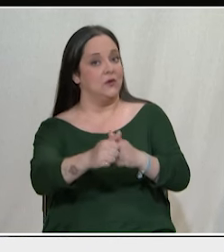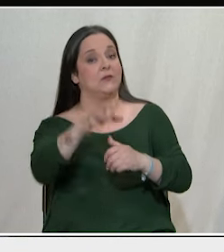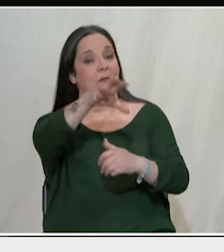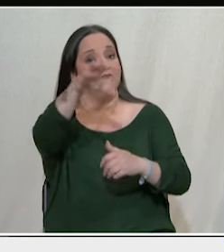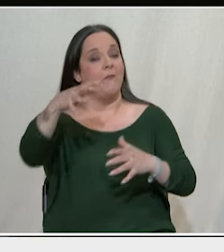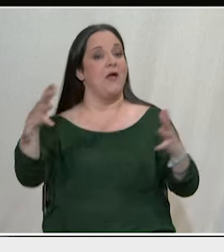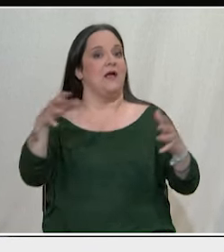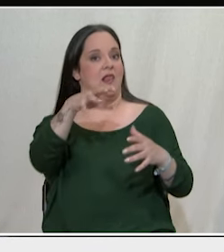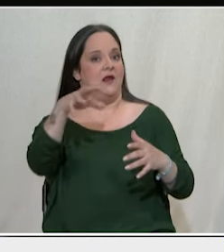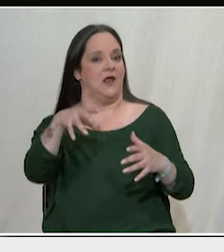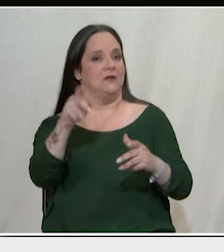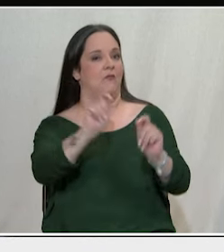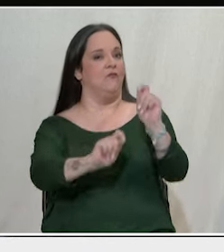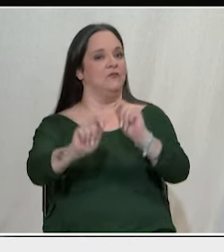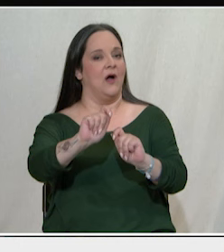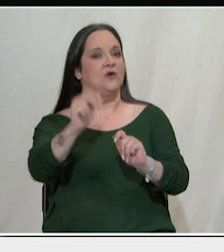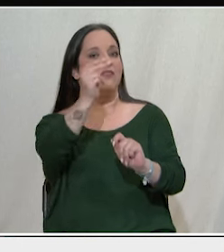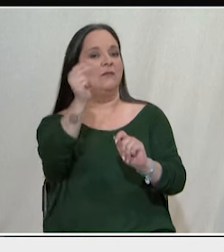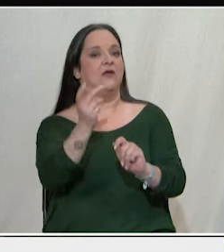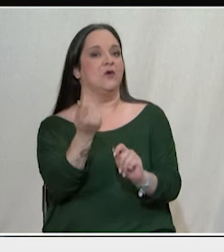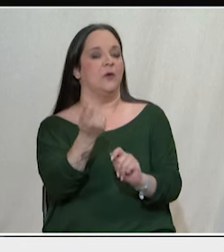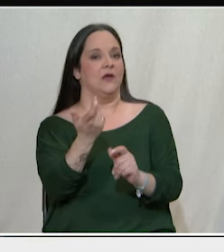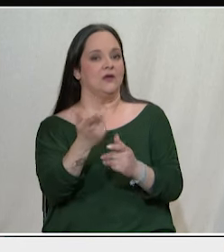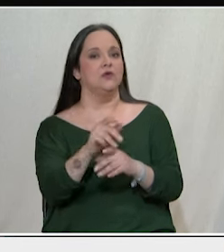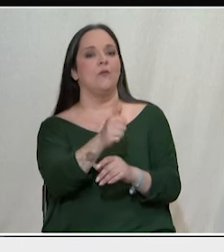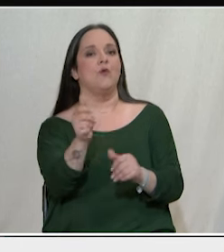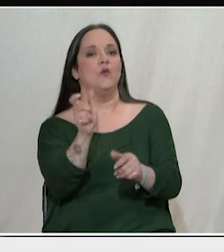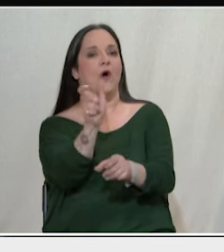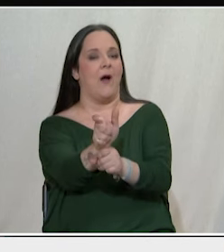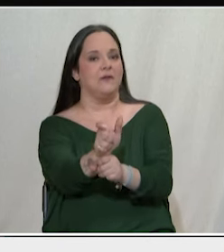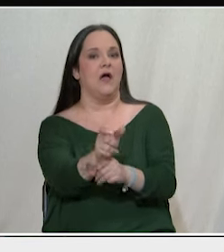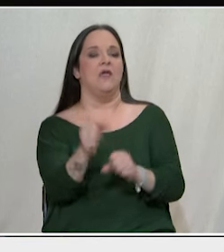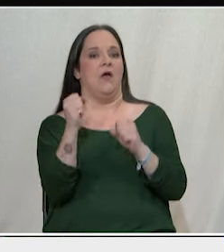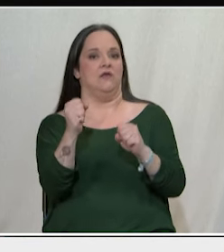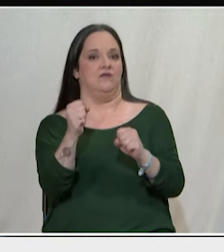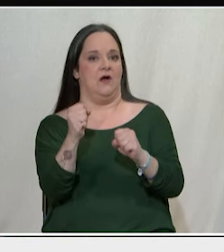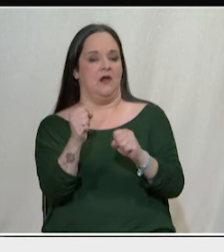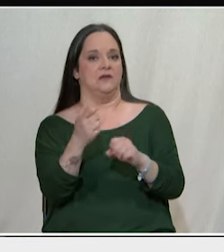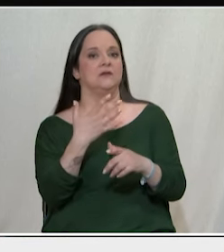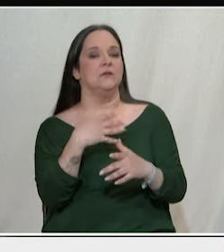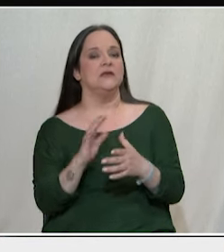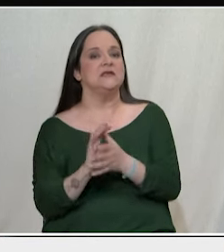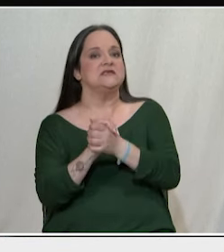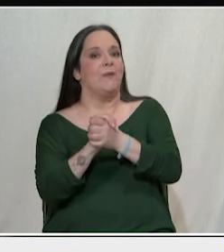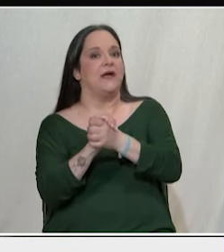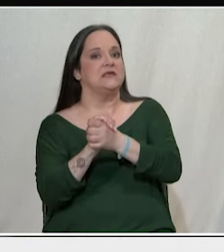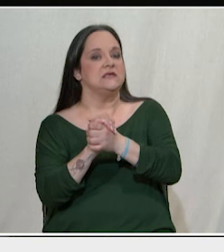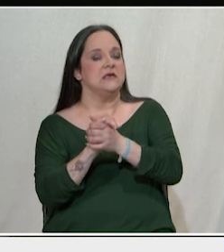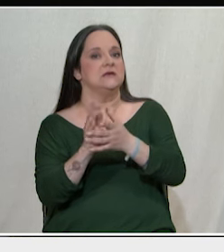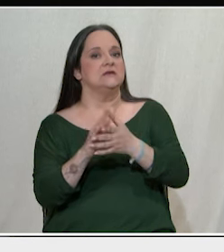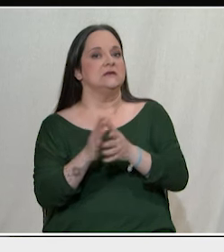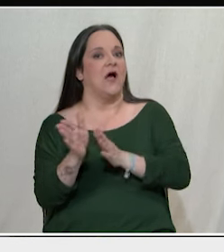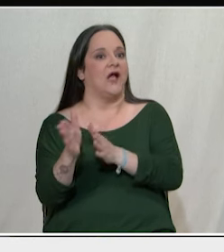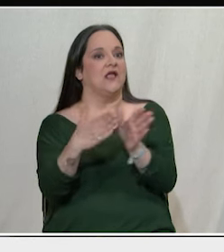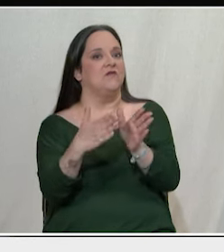ζητήματα οικονομικά αλλά και όχι μόνο άμυνας και ασφάλειας να κάνουν συμμαχίες να πηγαίνουν σε μια άλλη